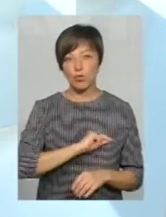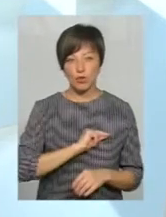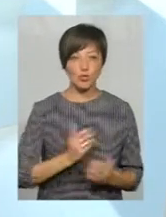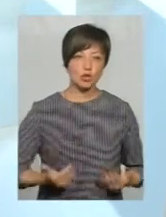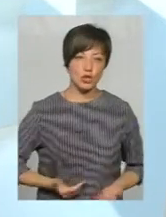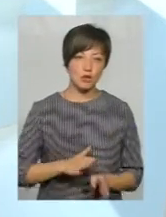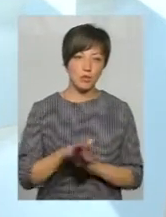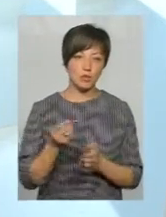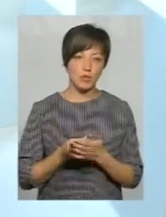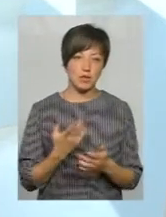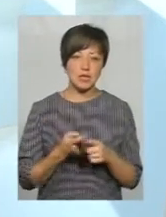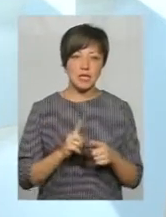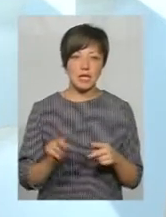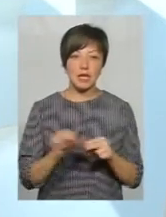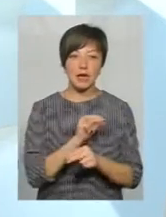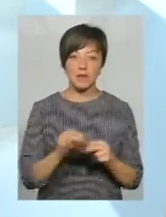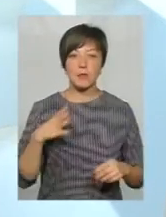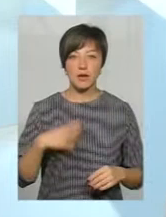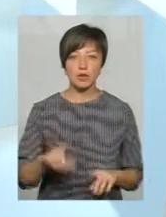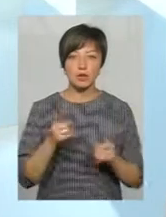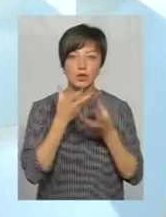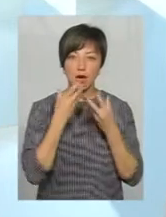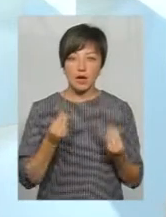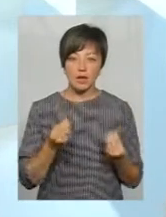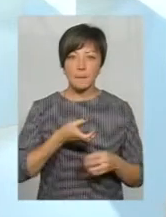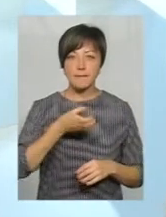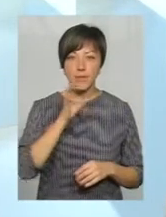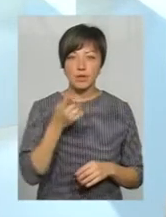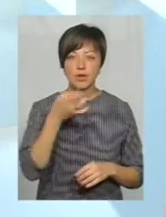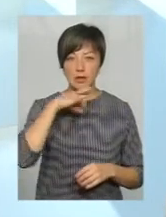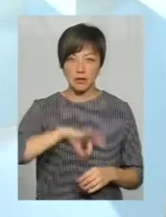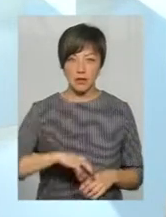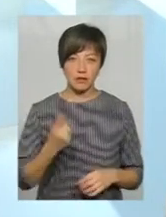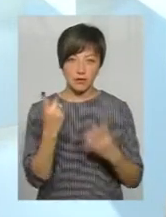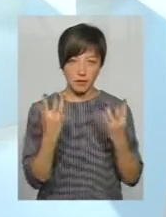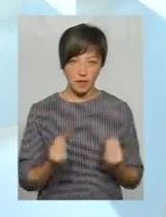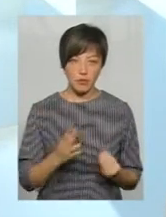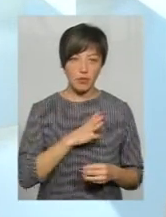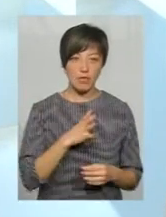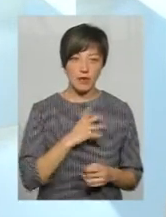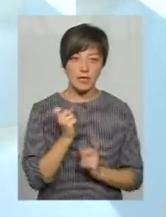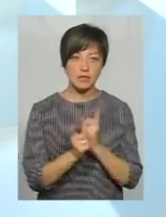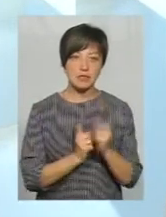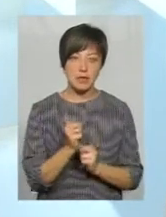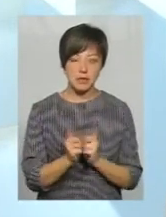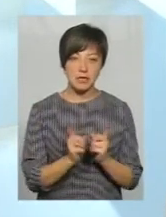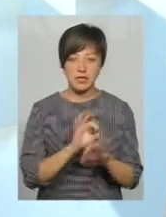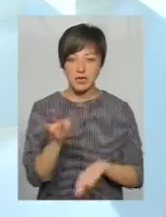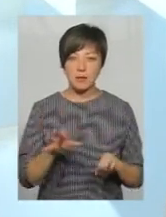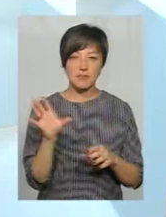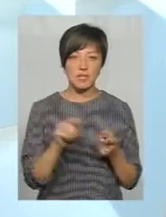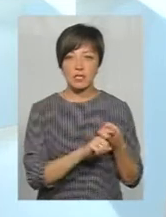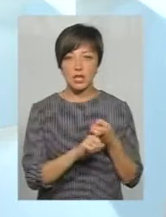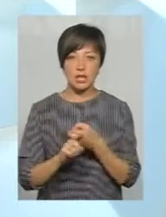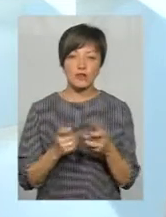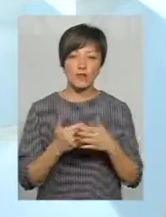жити повноцінним життям. Ця терапія переноситься дуже гарно, п'ється одна пігулка раз на день, бувають трошечки змінені схеми, все залежить